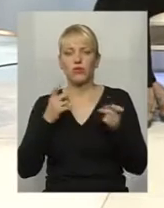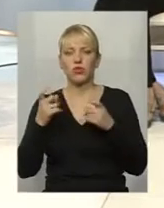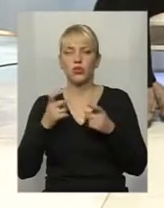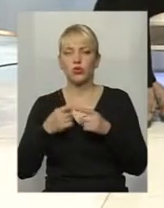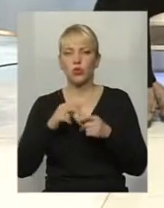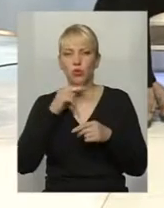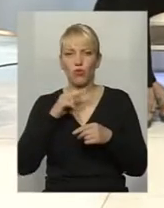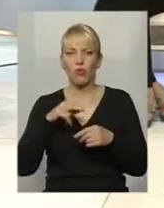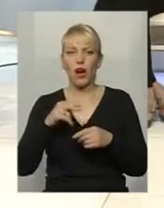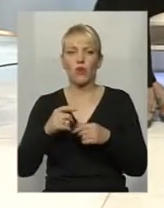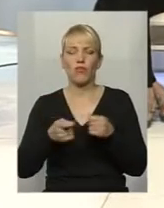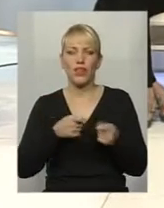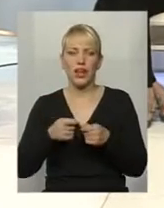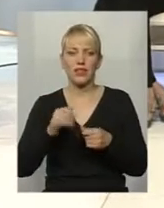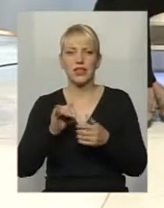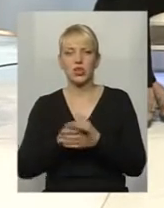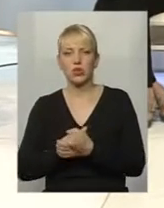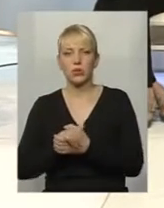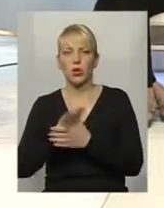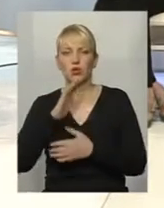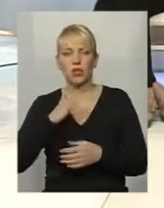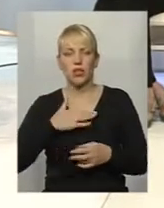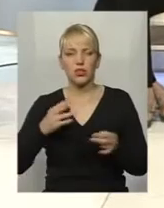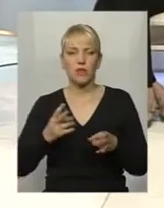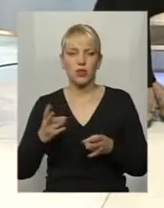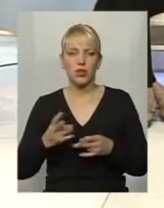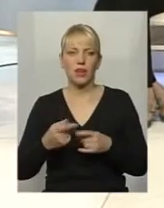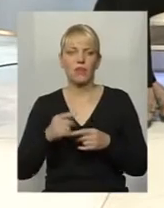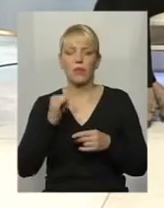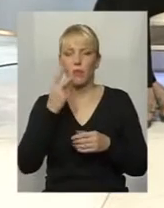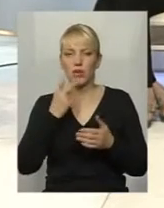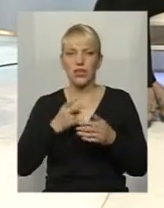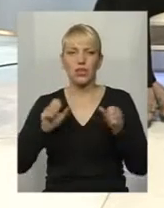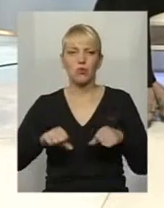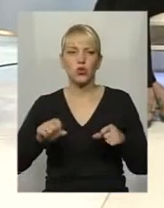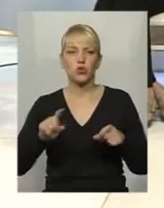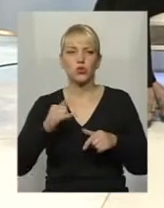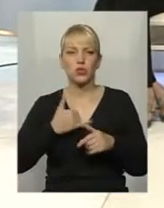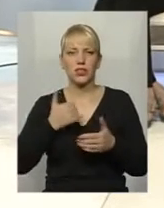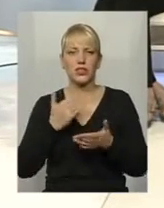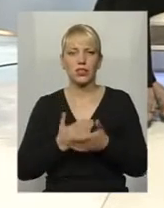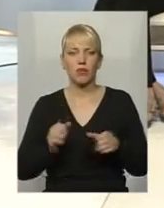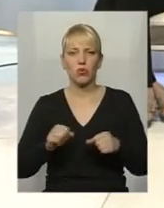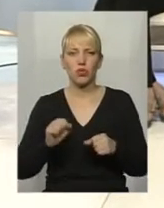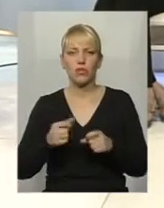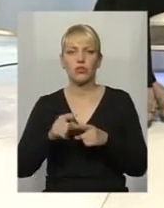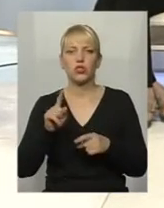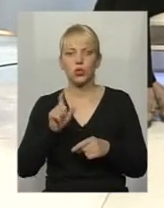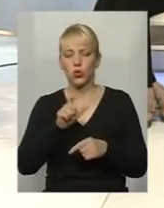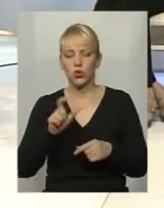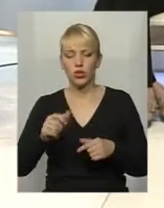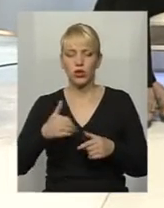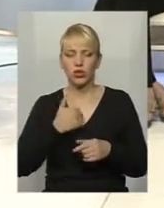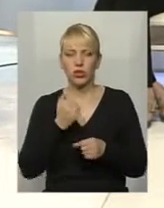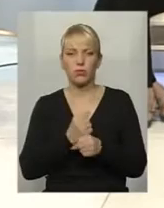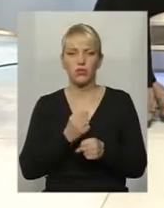до наших проблем, потреб, ну, а заодно і показати можливості, бо в нас є можливості, люди хочуть працювати, вони